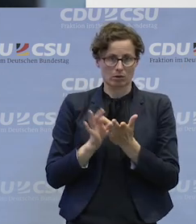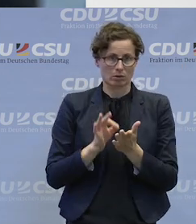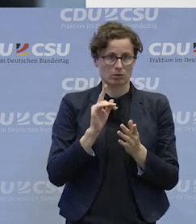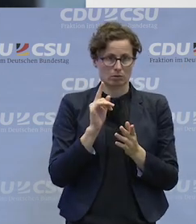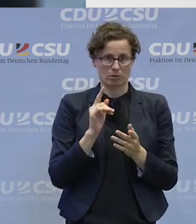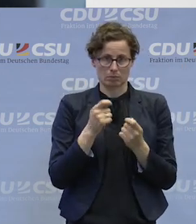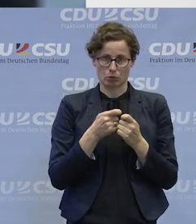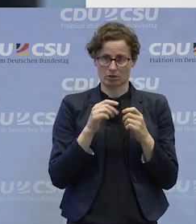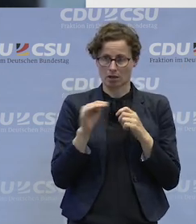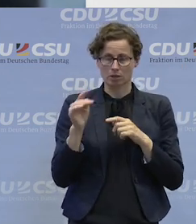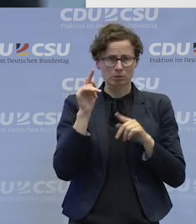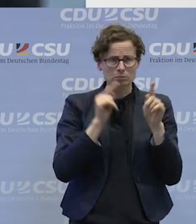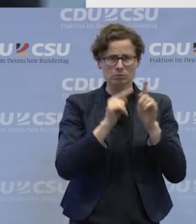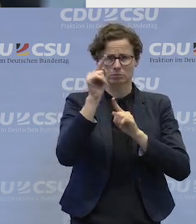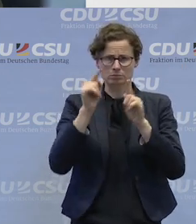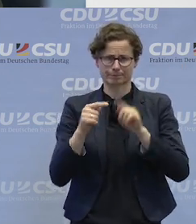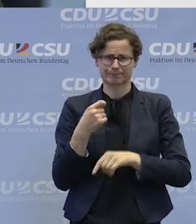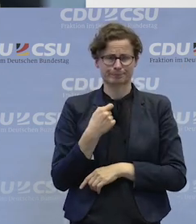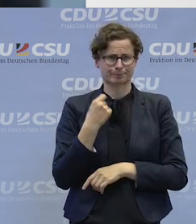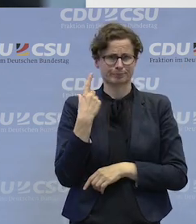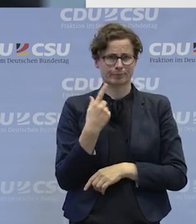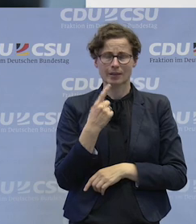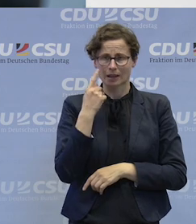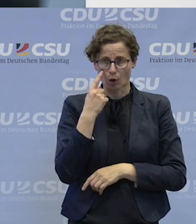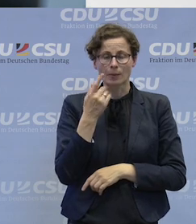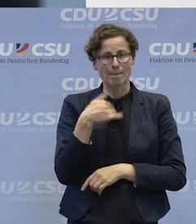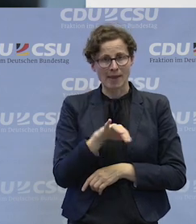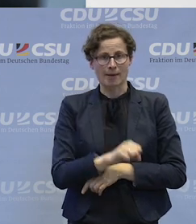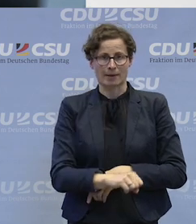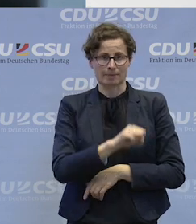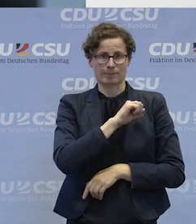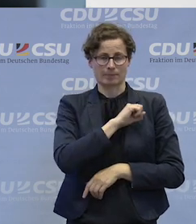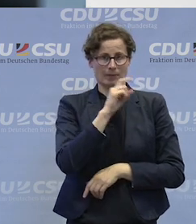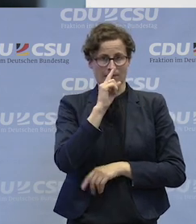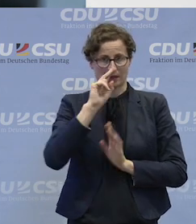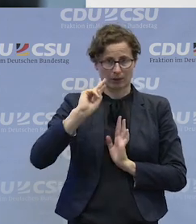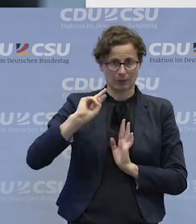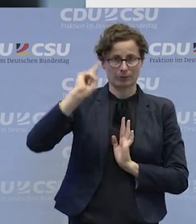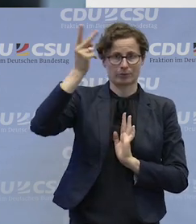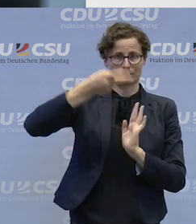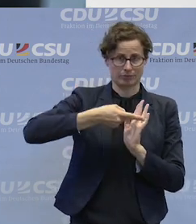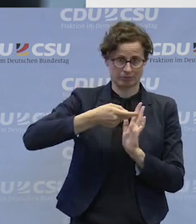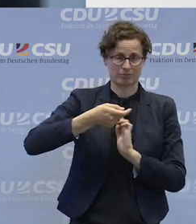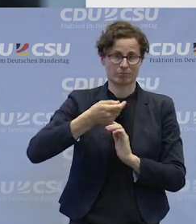haben und da ist das einfach so. Ich glaube schon, dass es durchaus nützlich und hilfreich ist, wenn wir dort